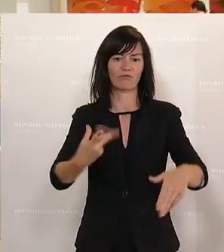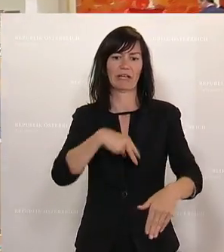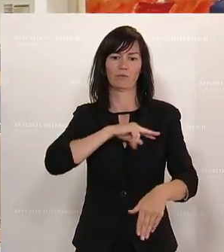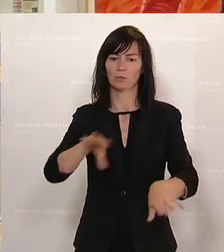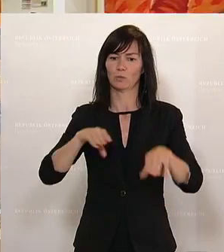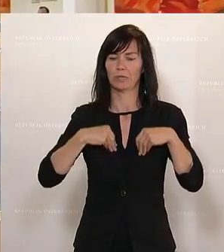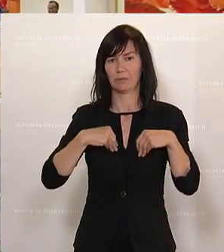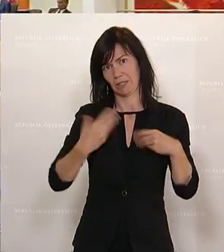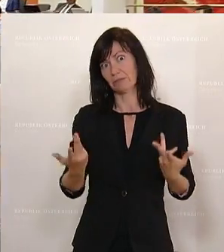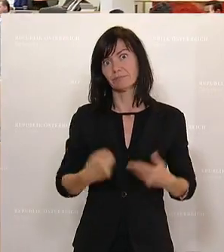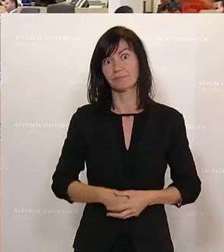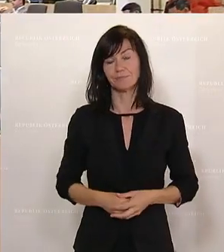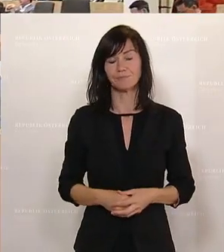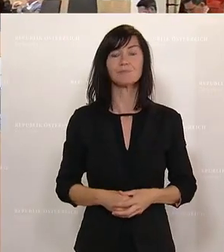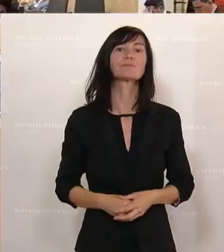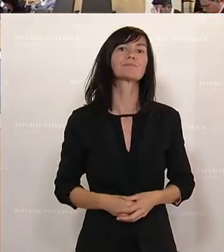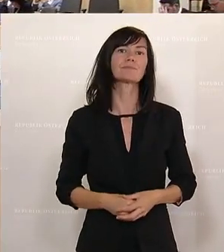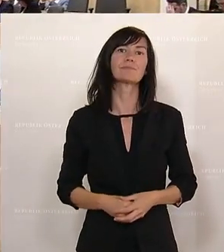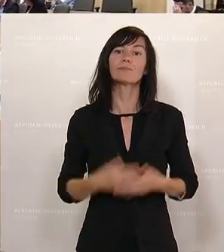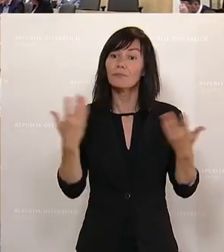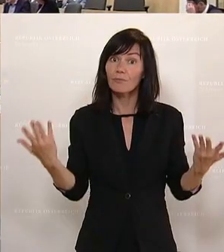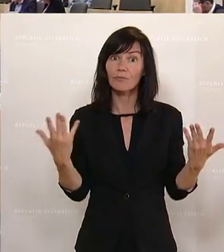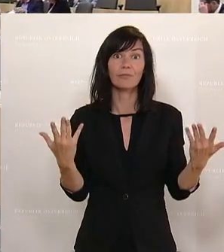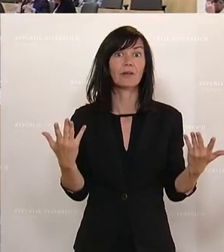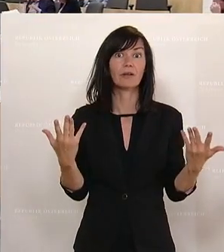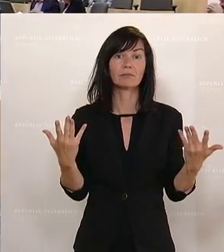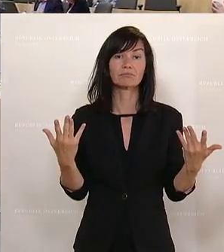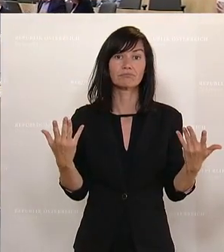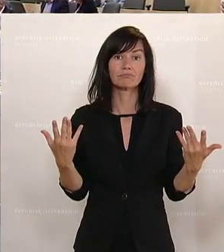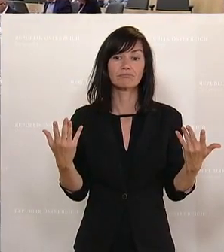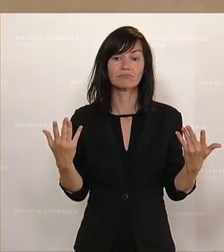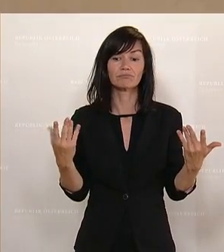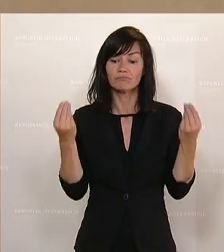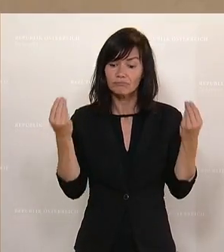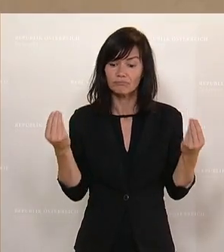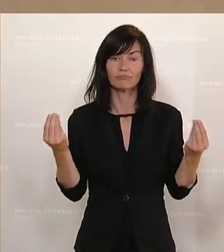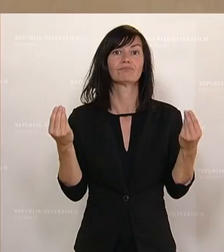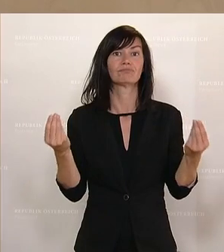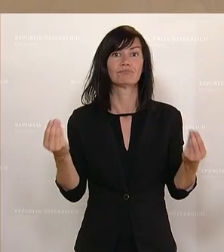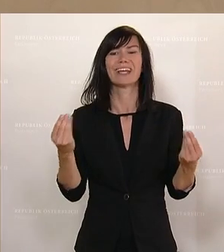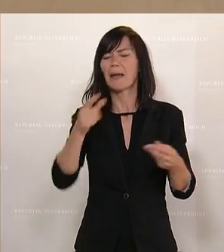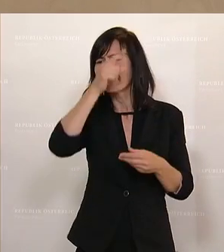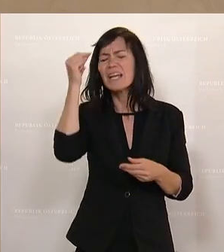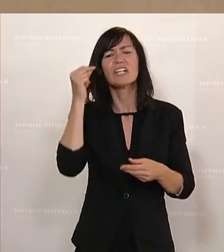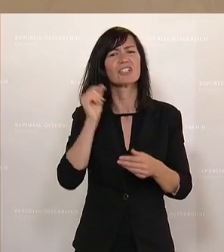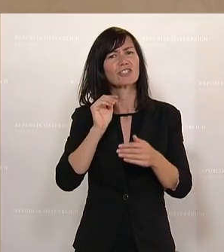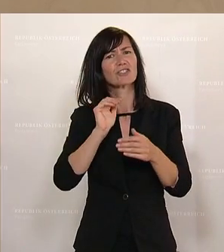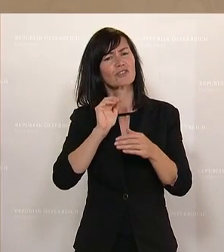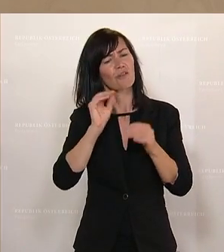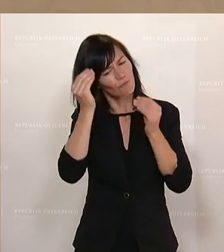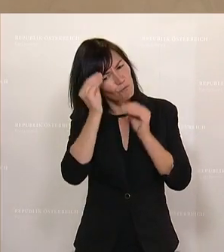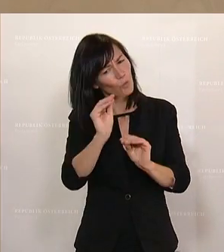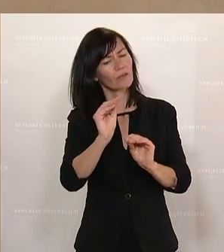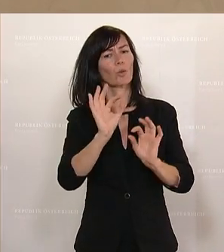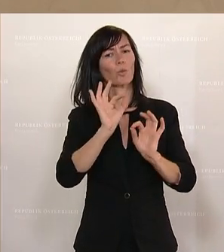Bund von Österreich zu erfüllen ist. Nämlich die menschenwürdige, die gute